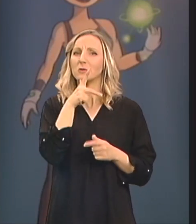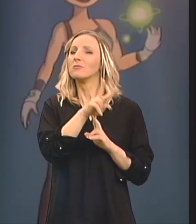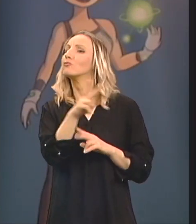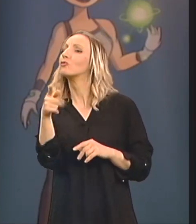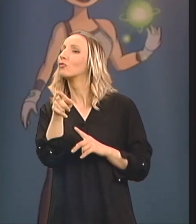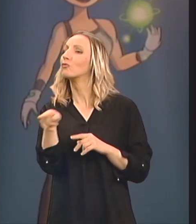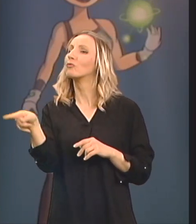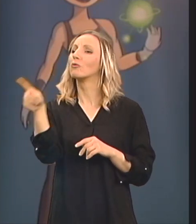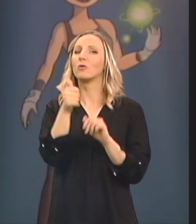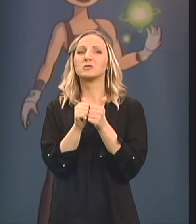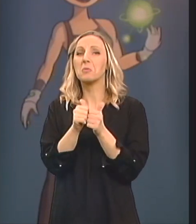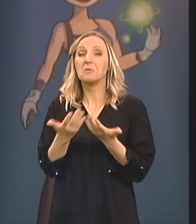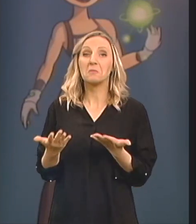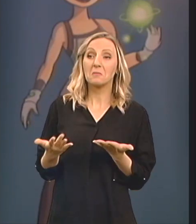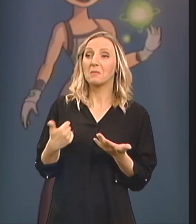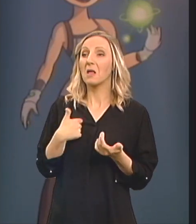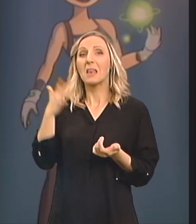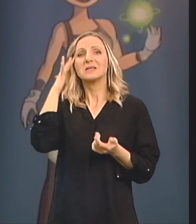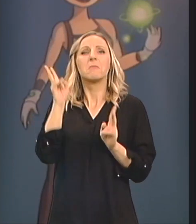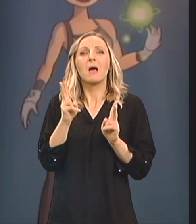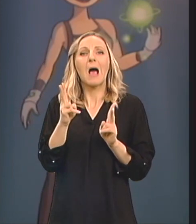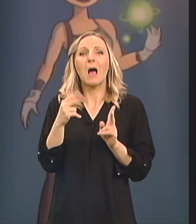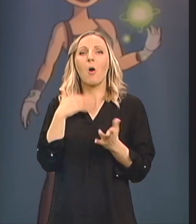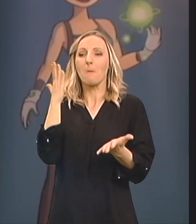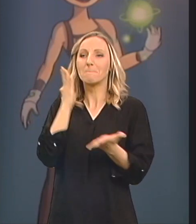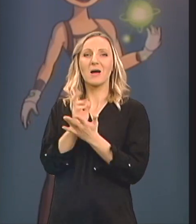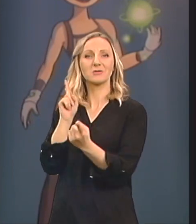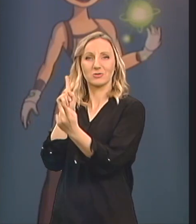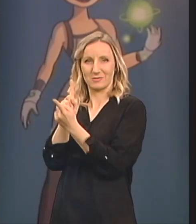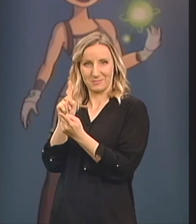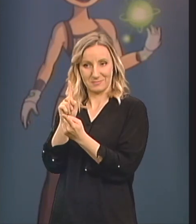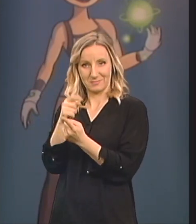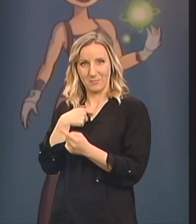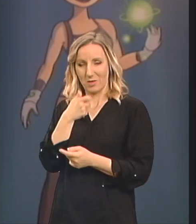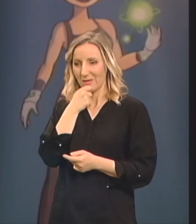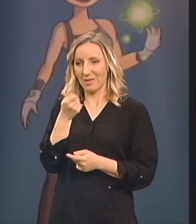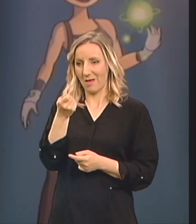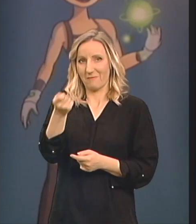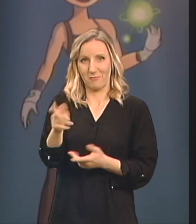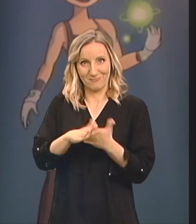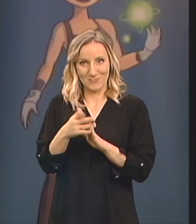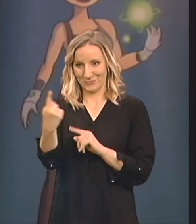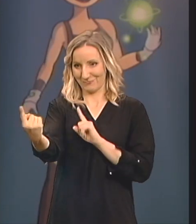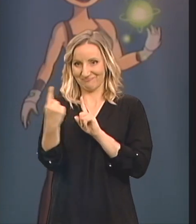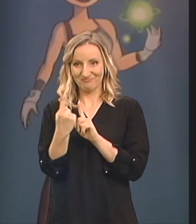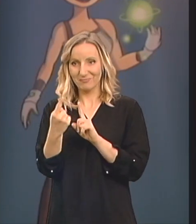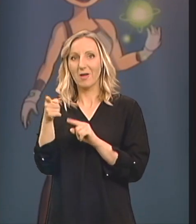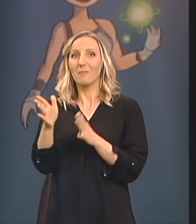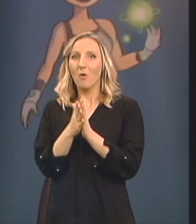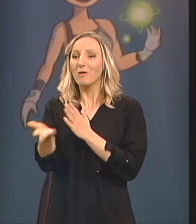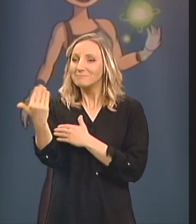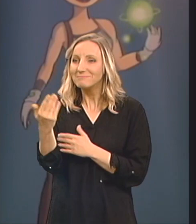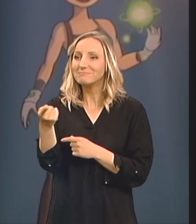I ne znam u stvari ni kako je došlo do toga Da sam ja sa svojim diktafonom prišla njemu Zamolila za izjavu Nije htio